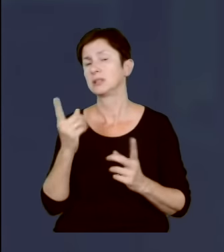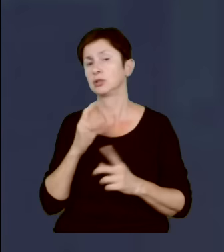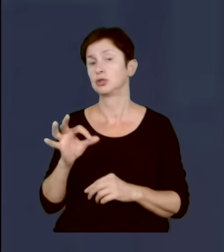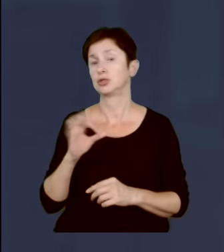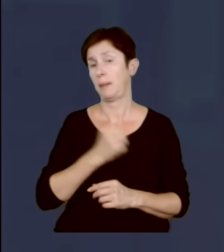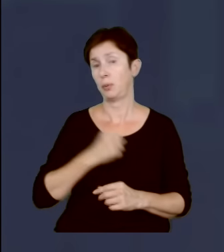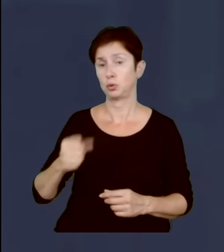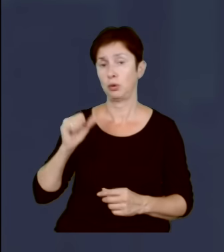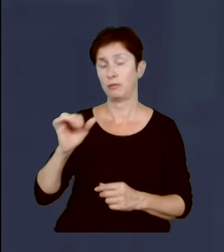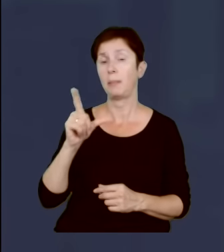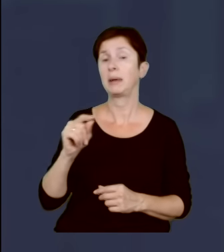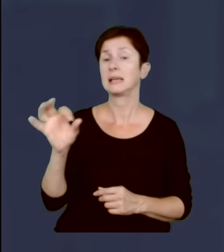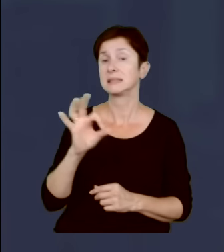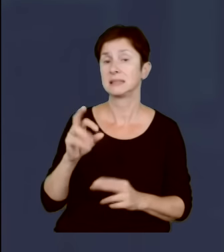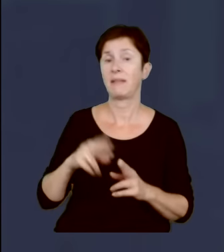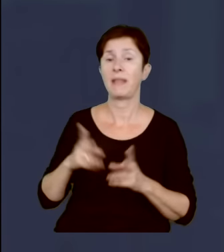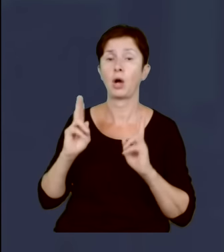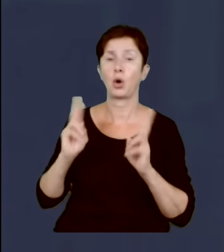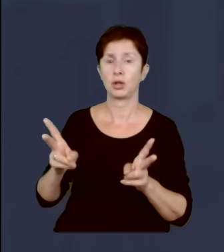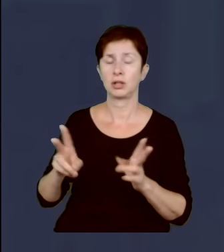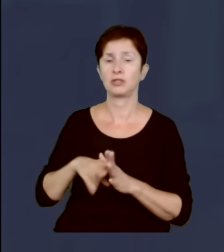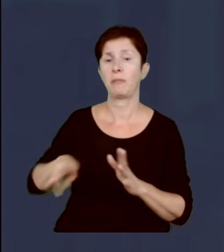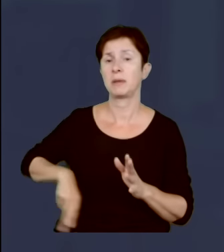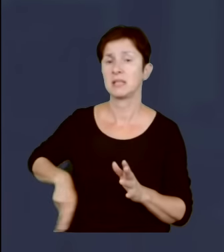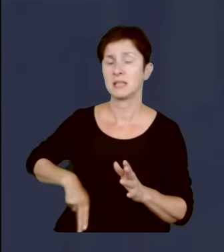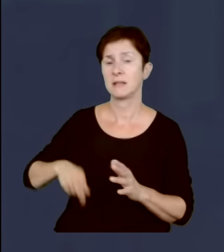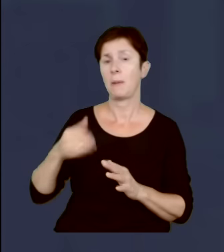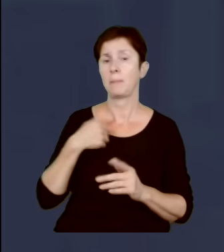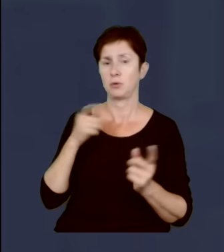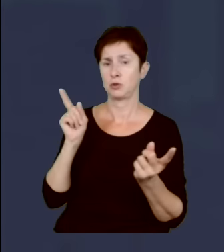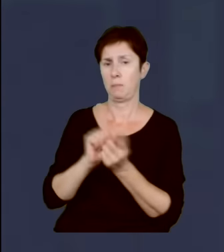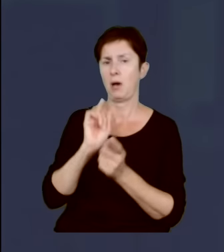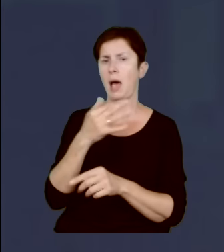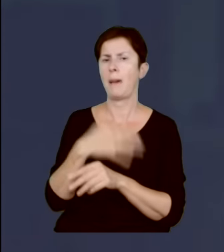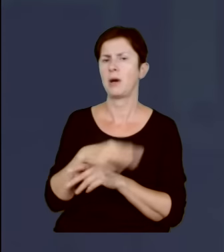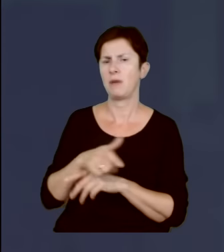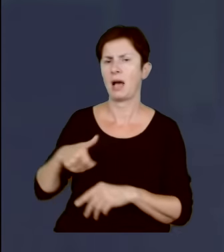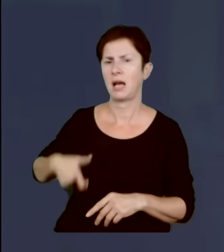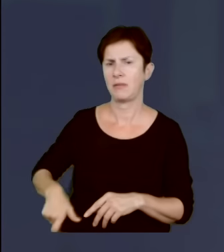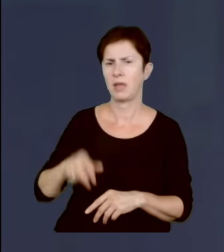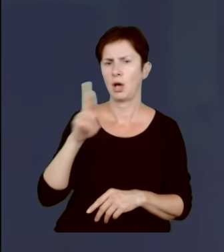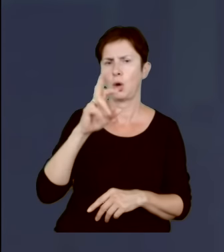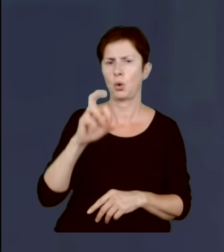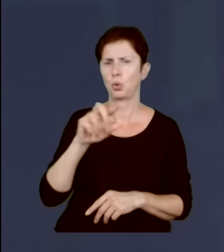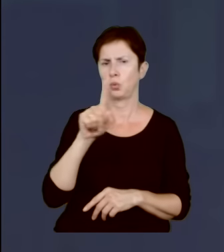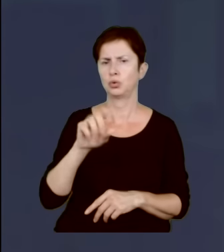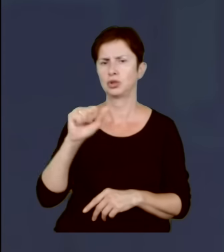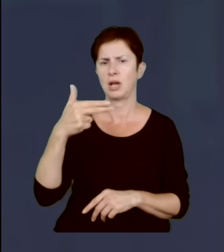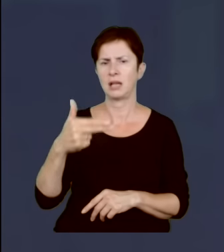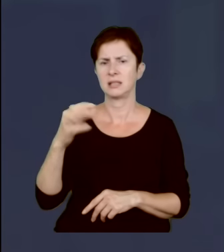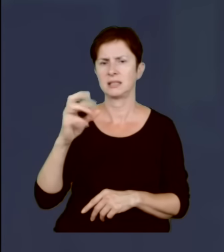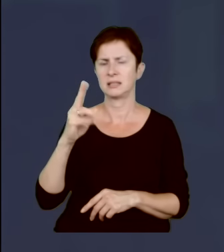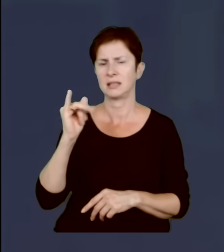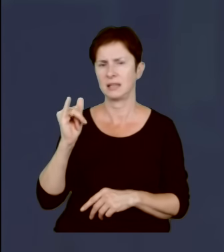Sprawiedliwości na korytarzu w Ministerstwie Obrony Narodowej spotkali emerytowanego generała Różańskiego, dziś senatora trzeciej